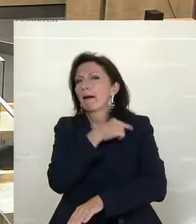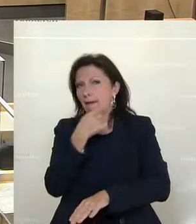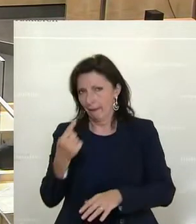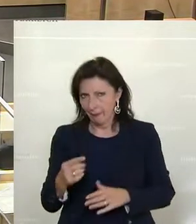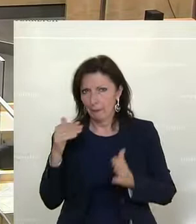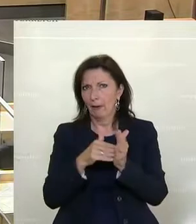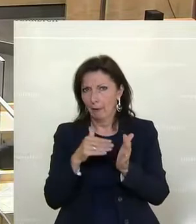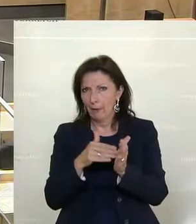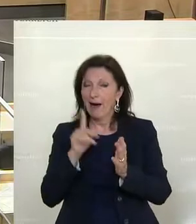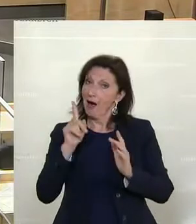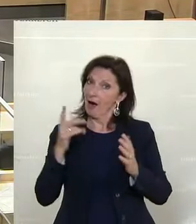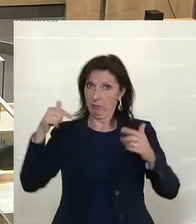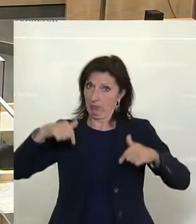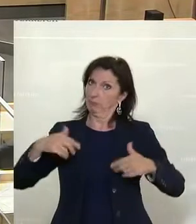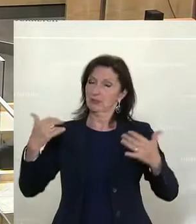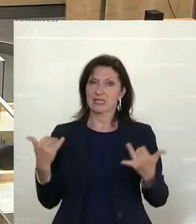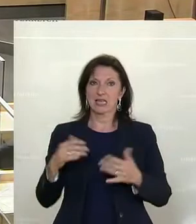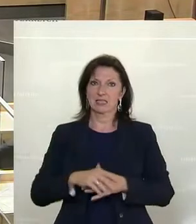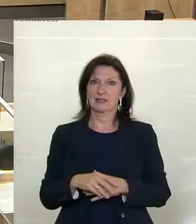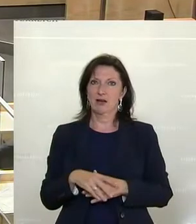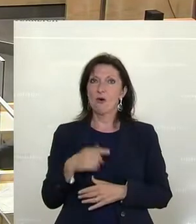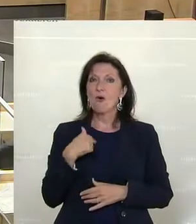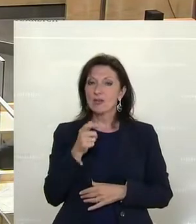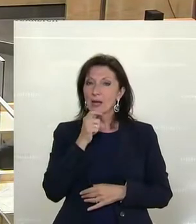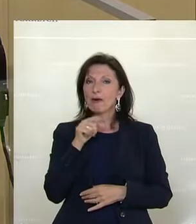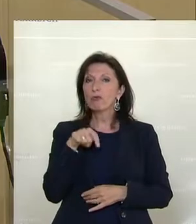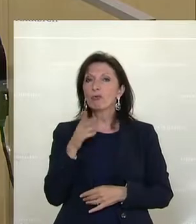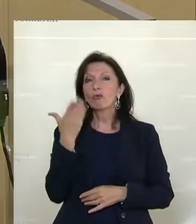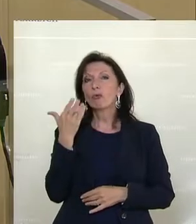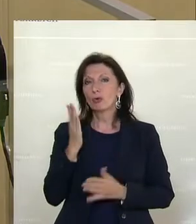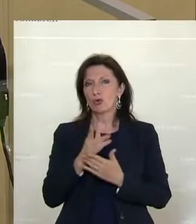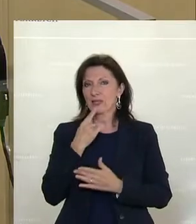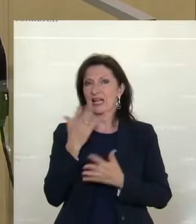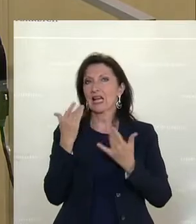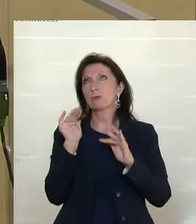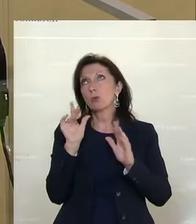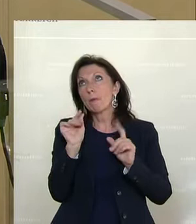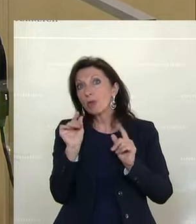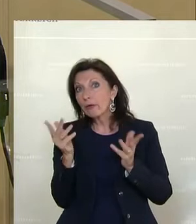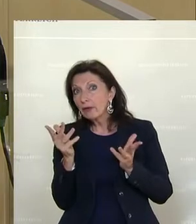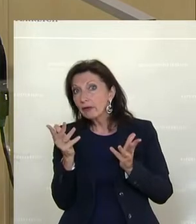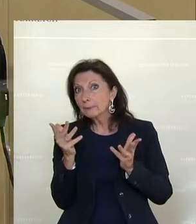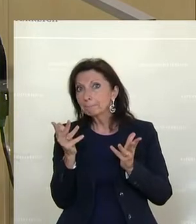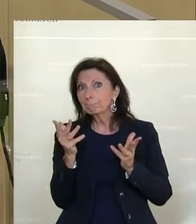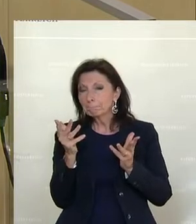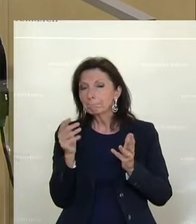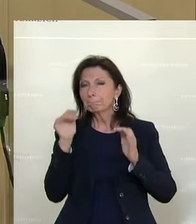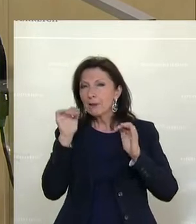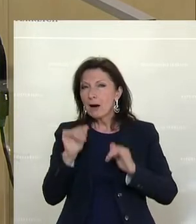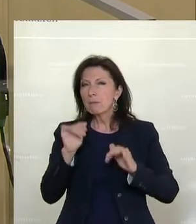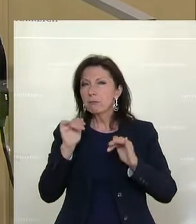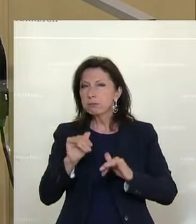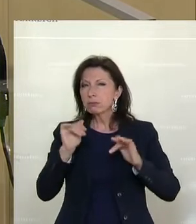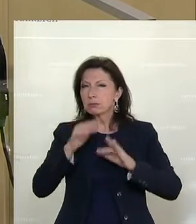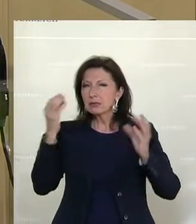Aber ich habe an dieser Stelle und von diesem Mikrofon auch schon einmal gesagt, Klimaschutz, das heißt auch, dass man dicke Bretter bohren muss.